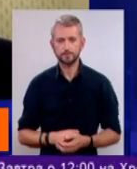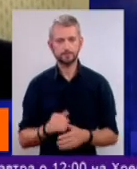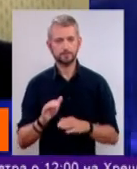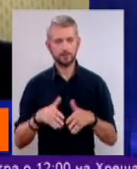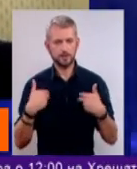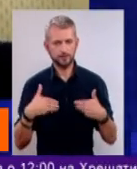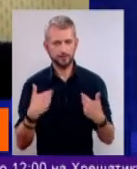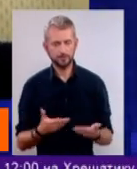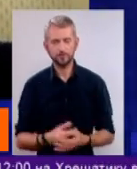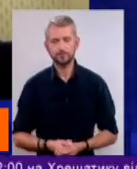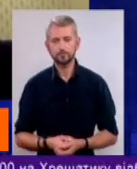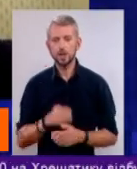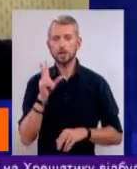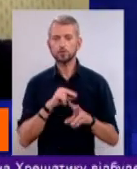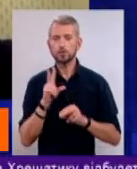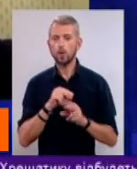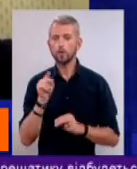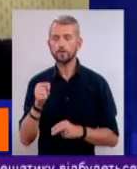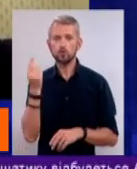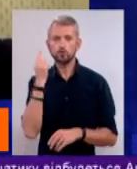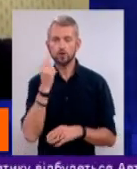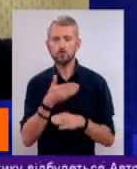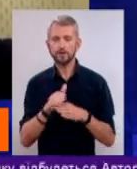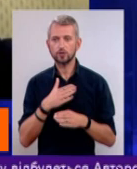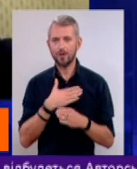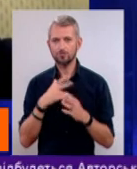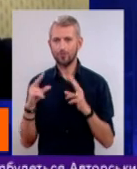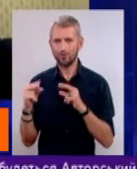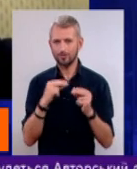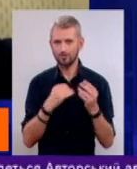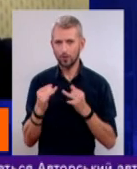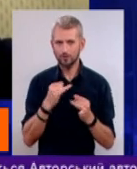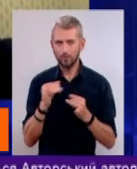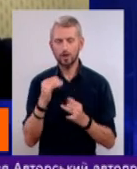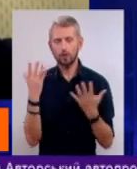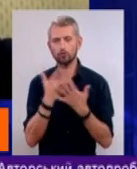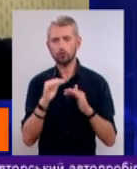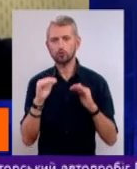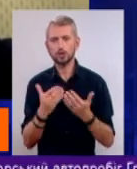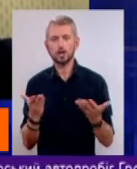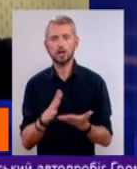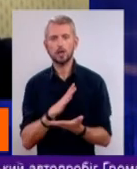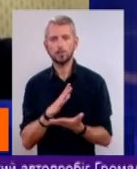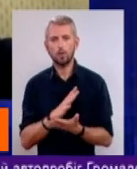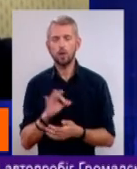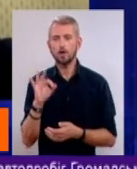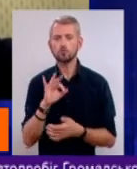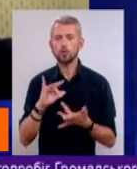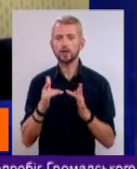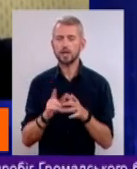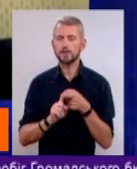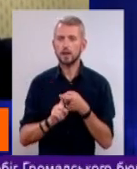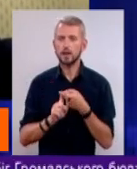вечора і вам. Ну що ж, сподіваюся, чули частинку нашої розмови. Ну і, власне, сюжет, який був щодо інтернет